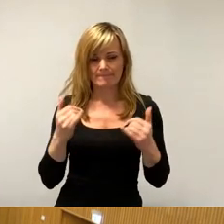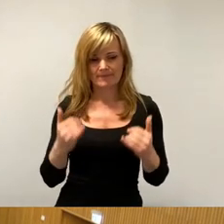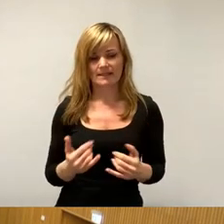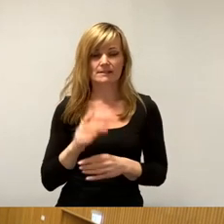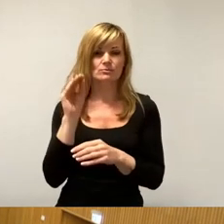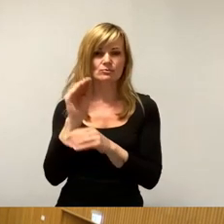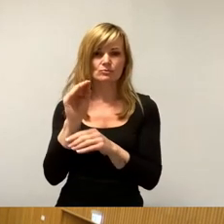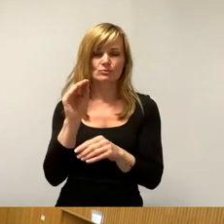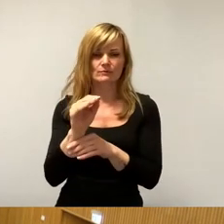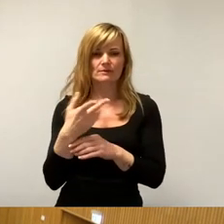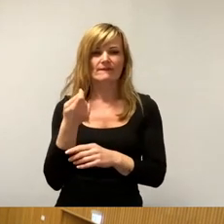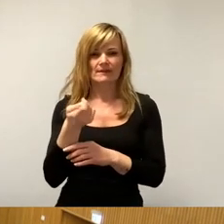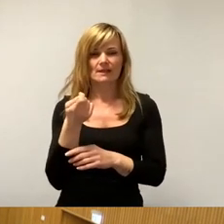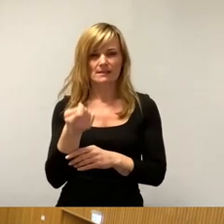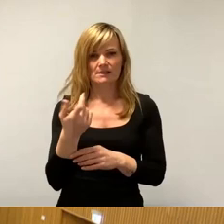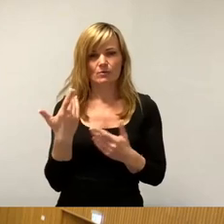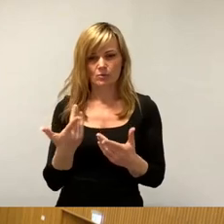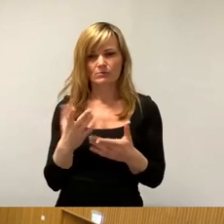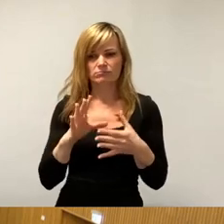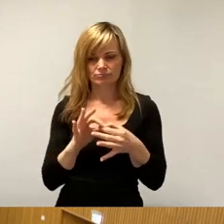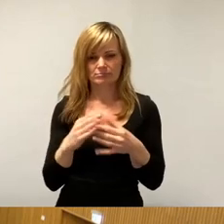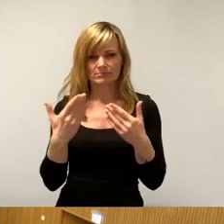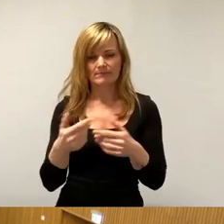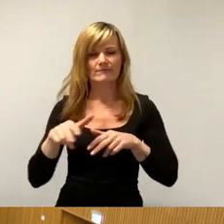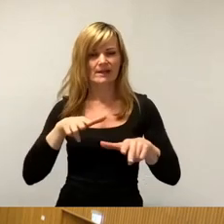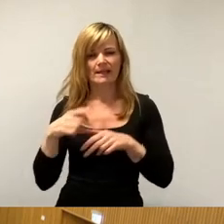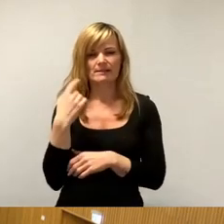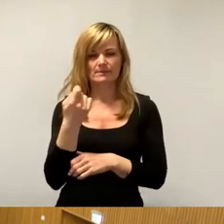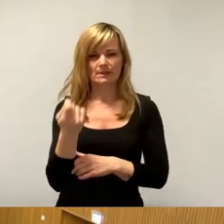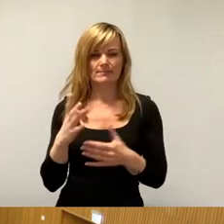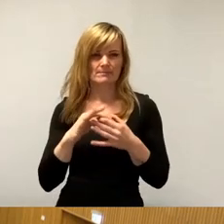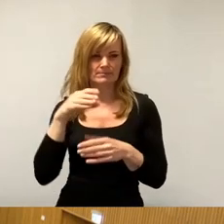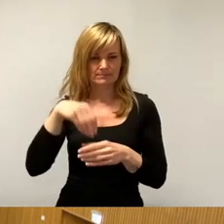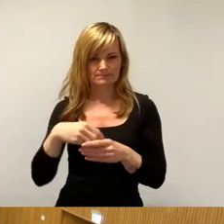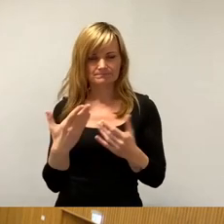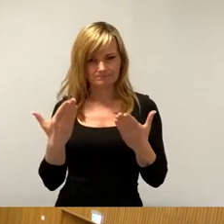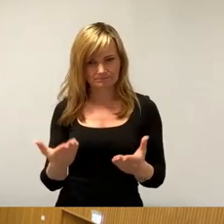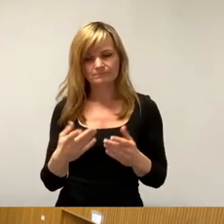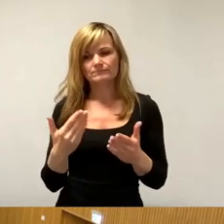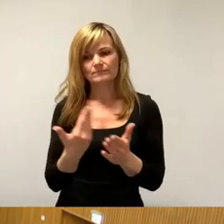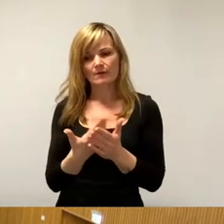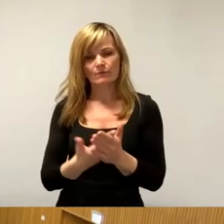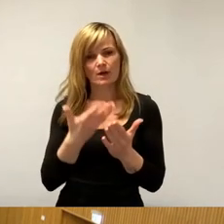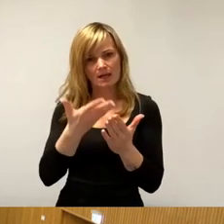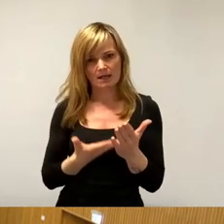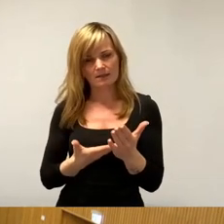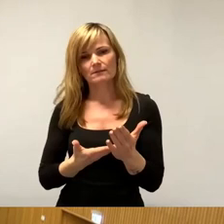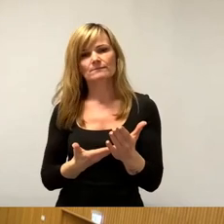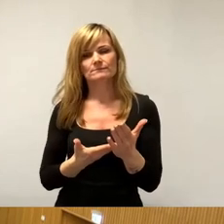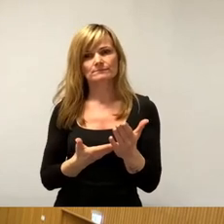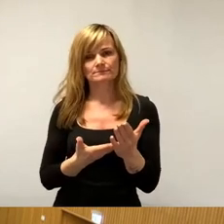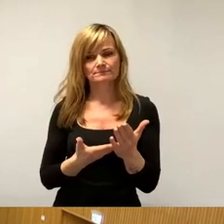der Finanzierung der Verkehrsbetriebe beschäftigen, geht es jetzt hier in dieser Vorlage um die